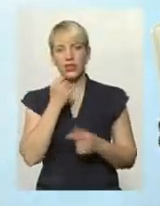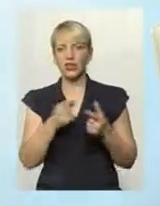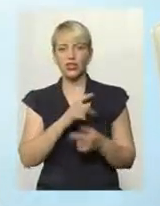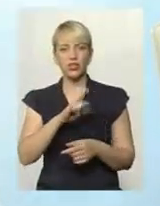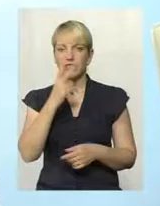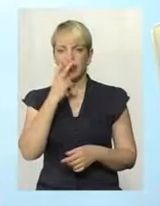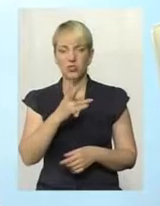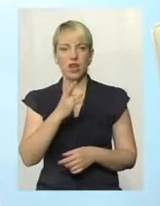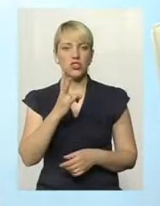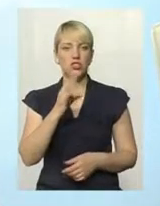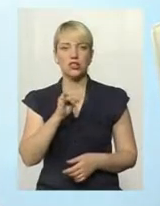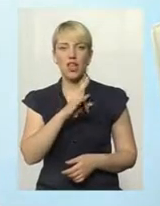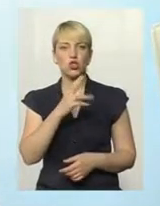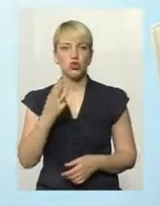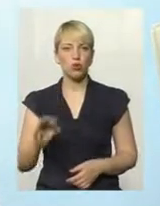зважаючи ні на що?